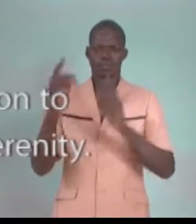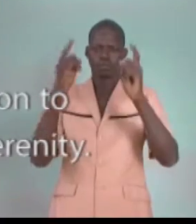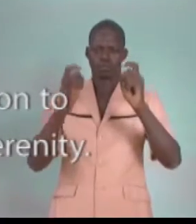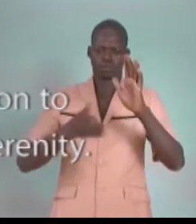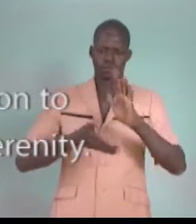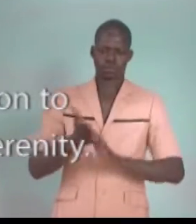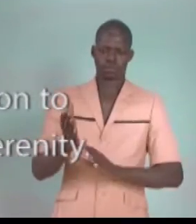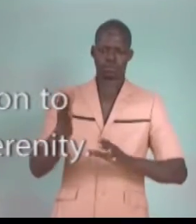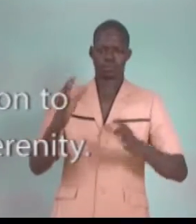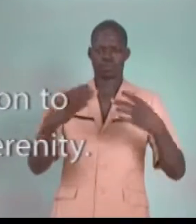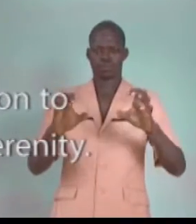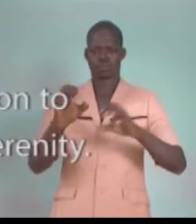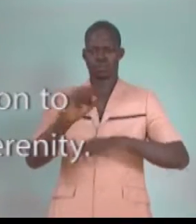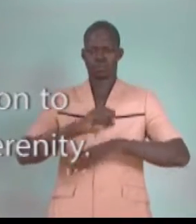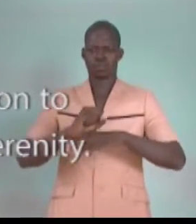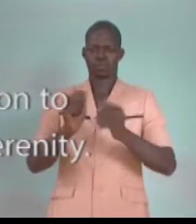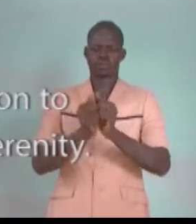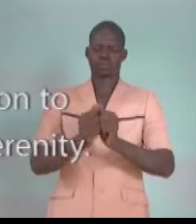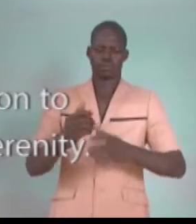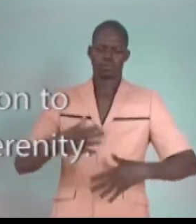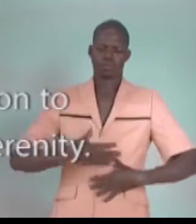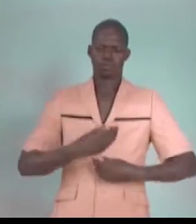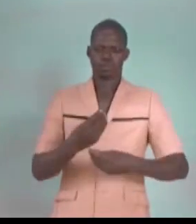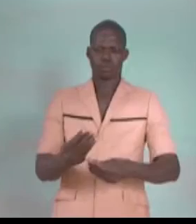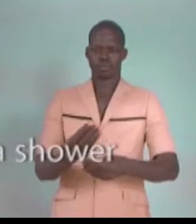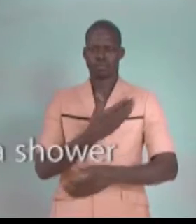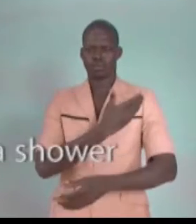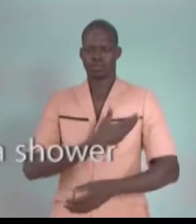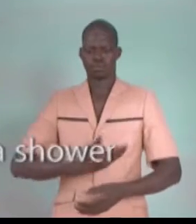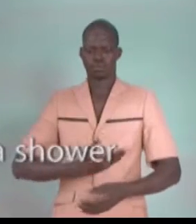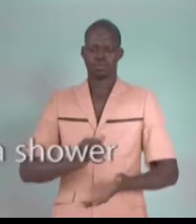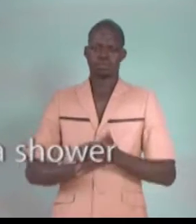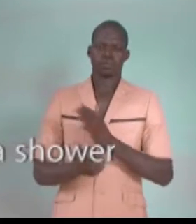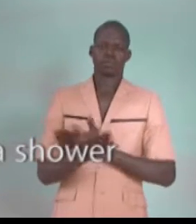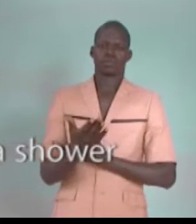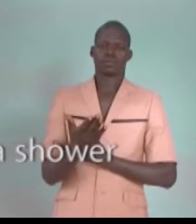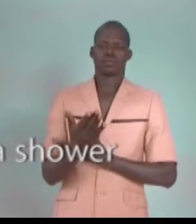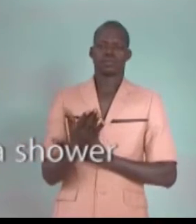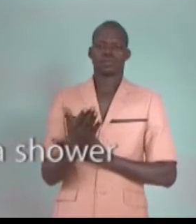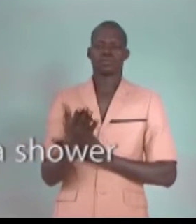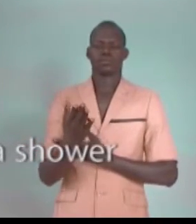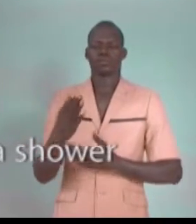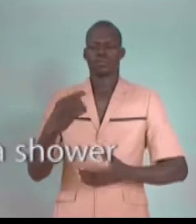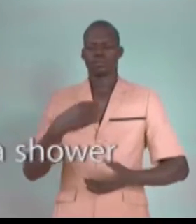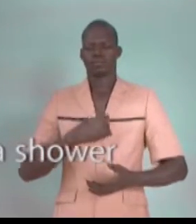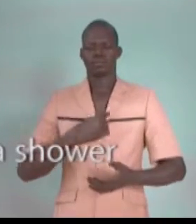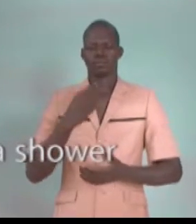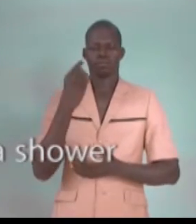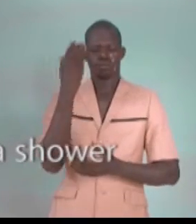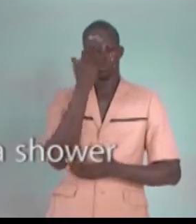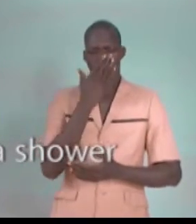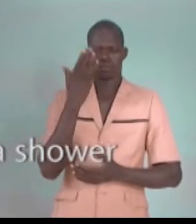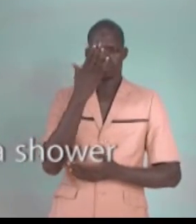de passage en classe supérieure avec confiance et sérénité. Le matin, je lave le